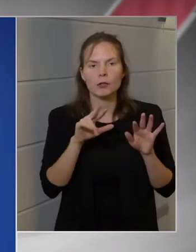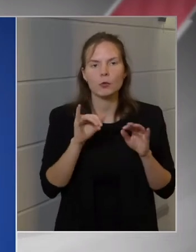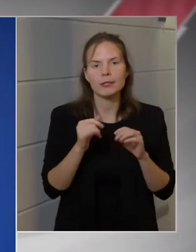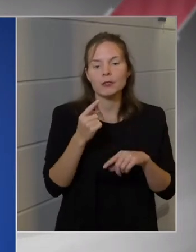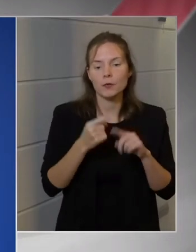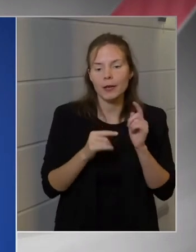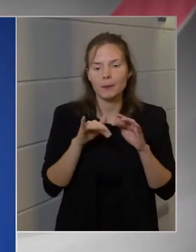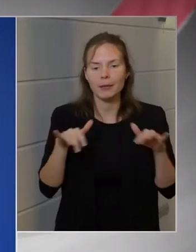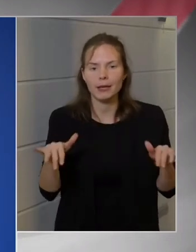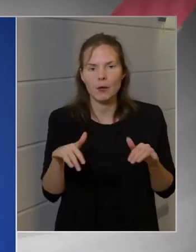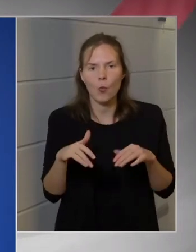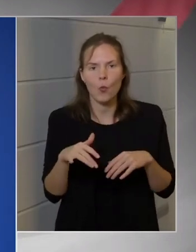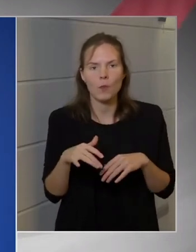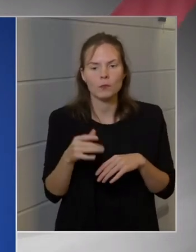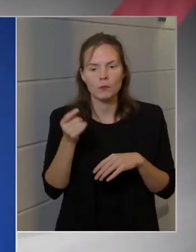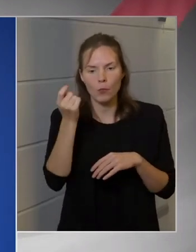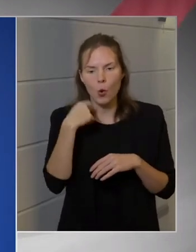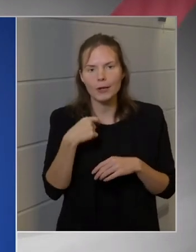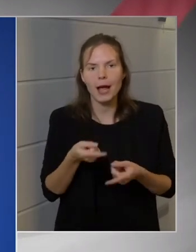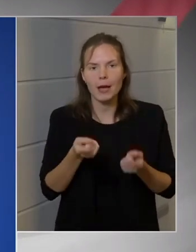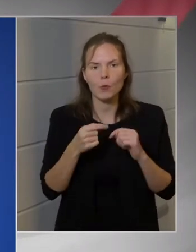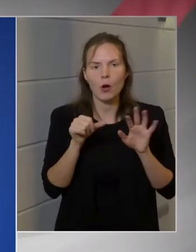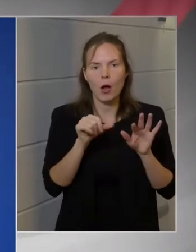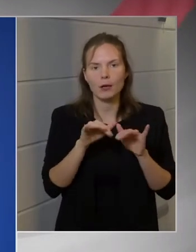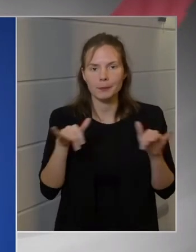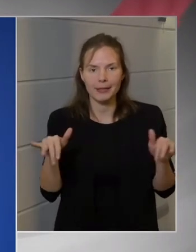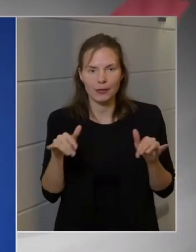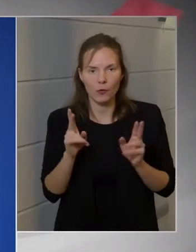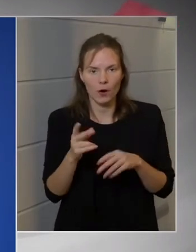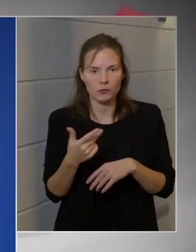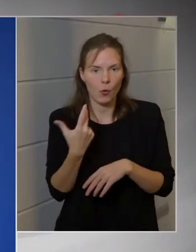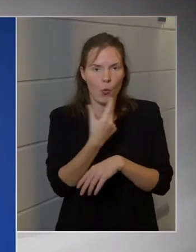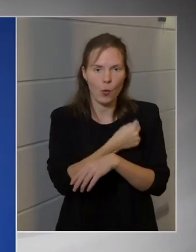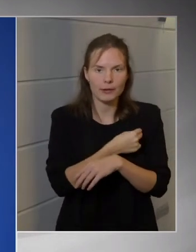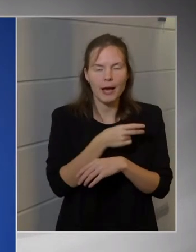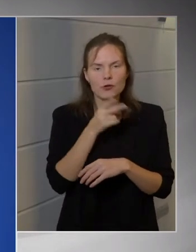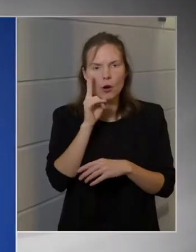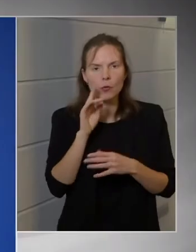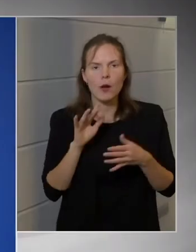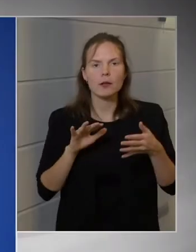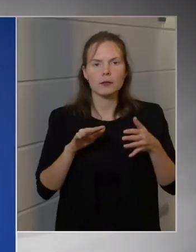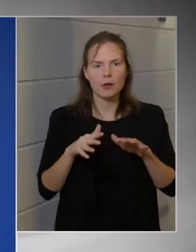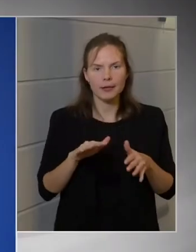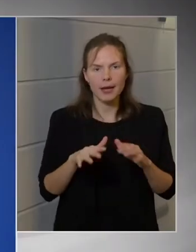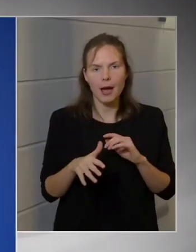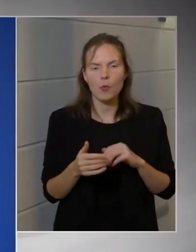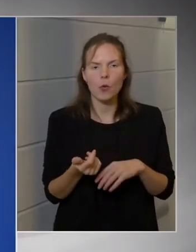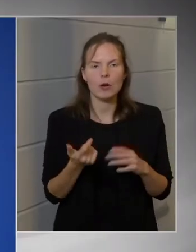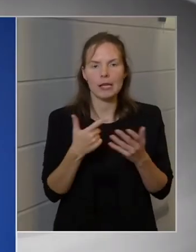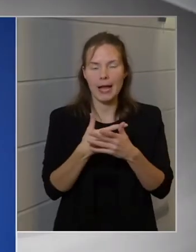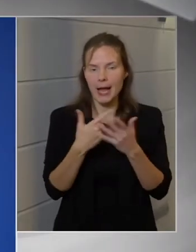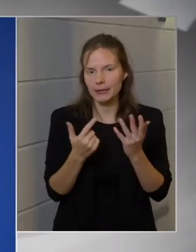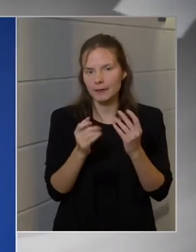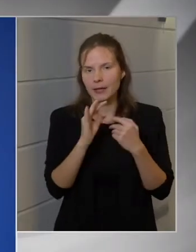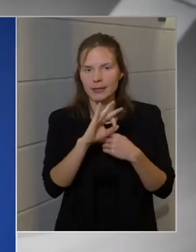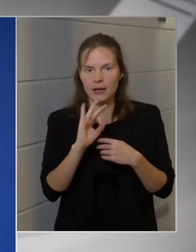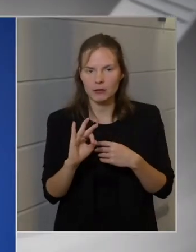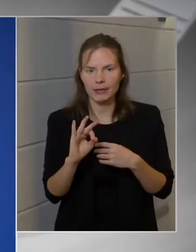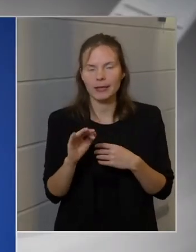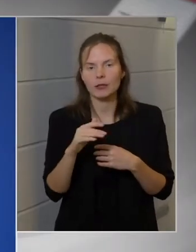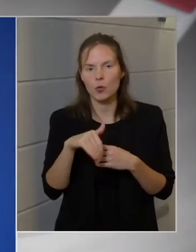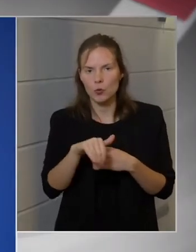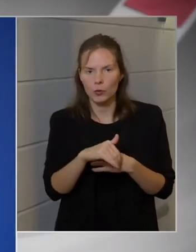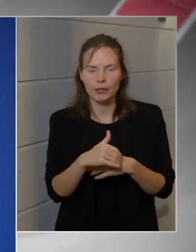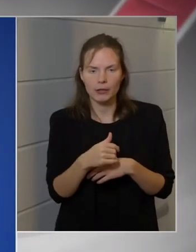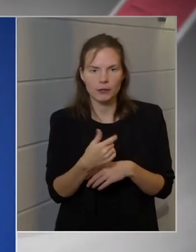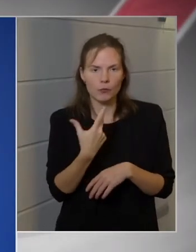,5 millió állampolgárból 6 millió oltott, akkor az nagyjából 70 százalék körüli